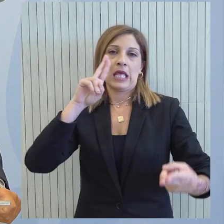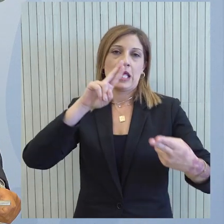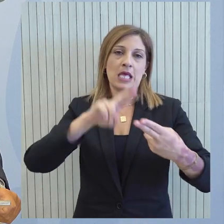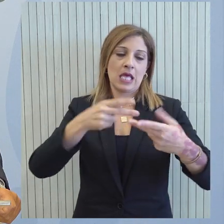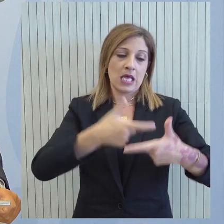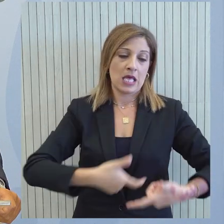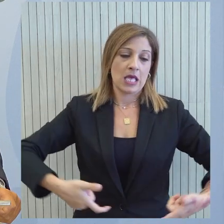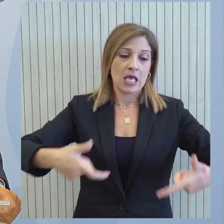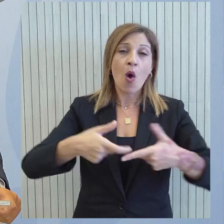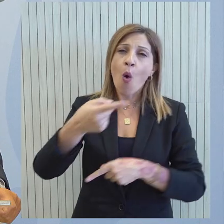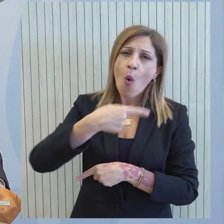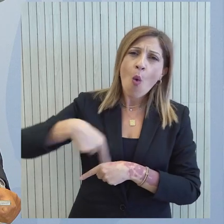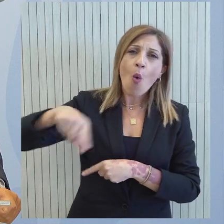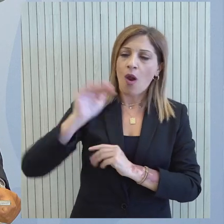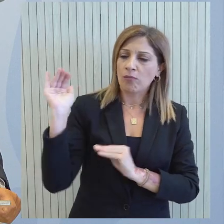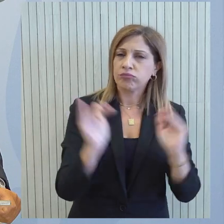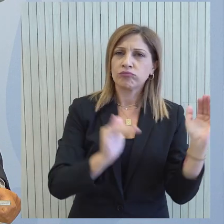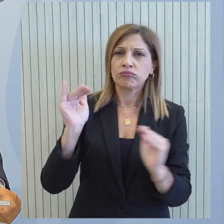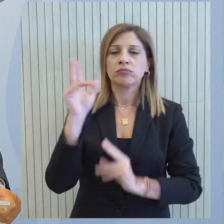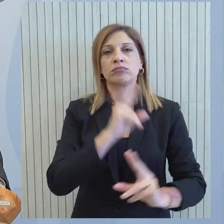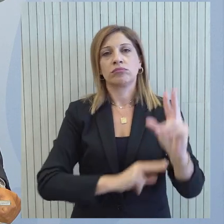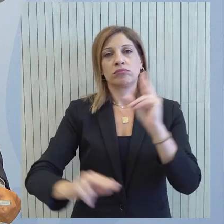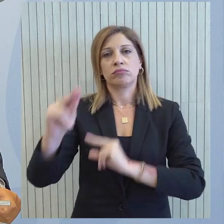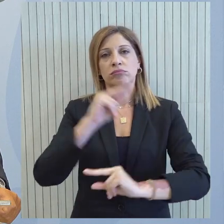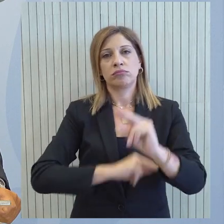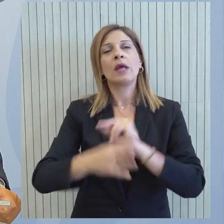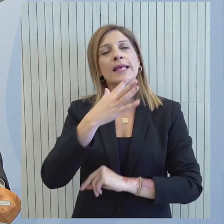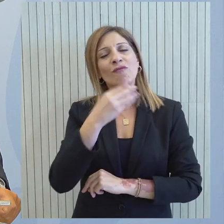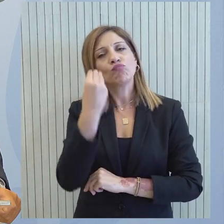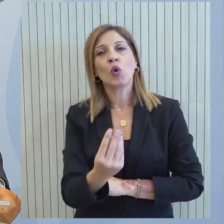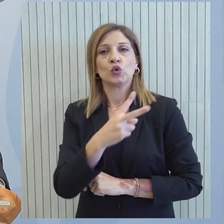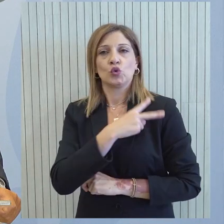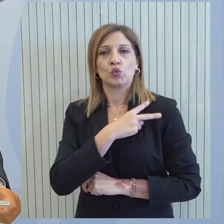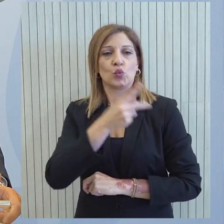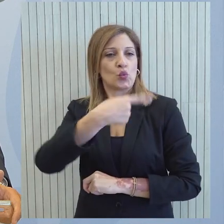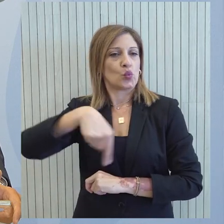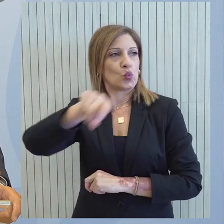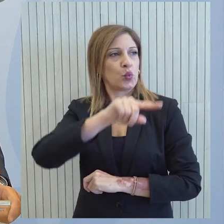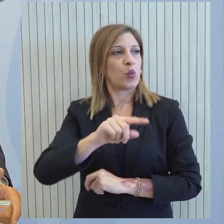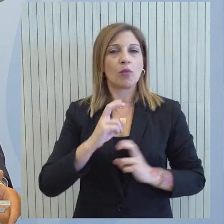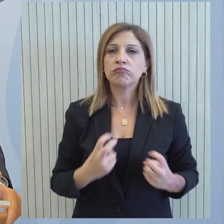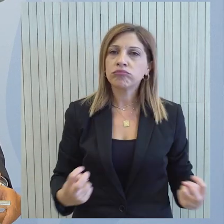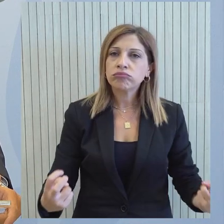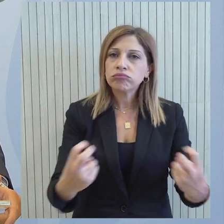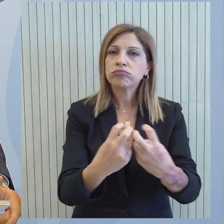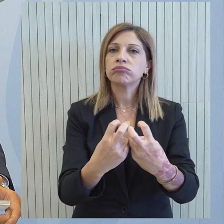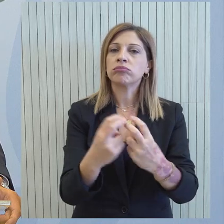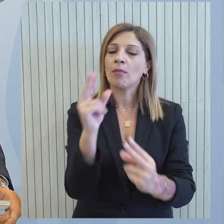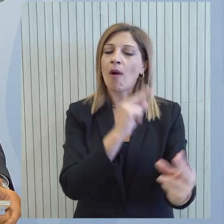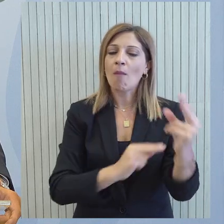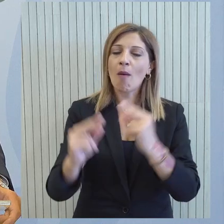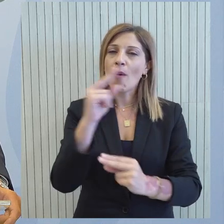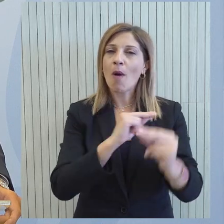ευκαιρία το να μπερέσουν όλα τα εμπλεκόμενα μέρη και αυτό θεωρήθηκε ορθό από όλα τα εμπλεκόμενα μέρη να καθίσουν στο ίδιο τραπέζι, να